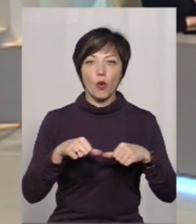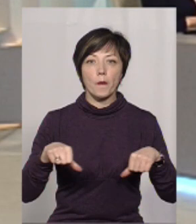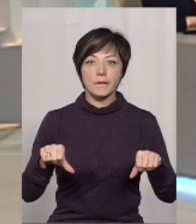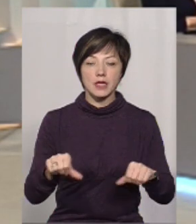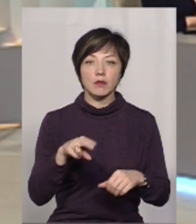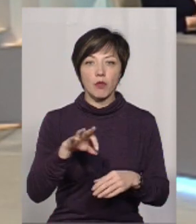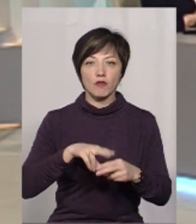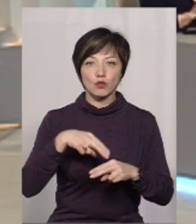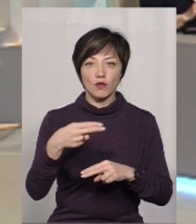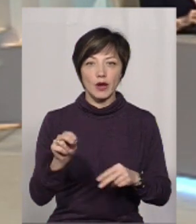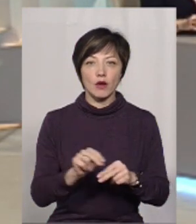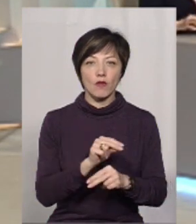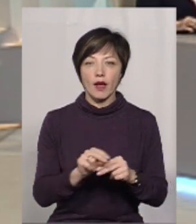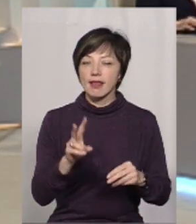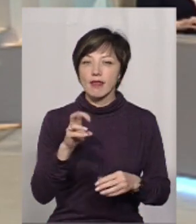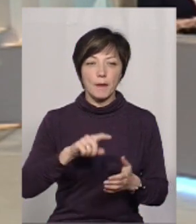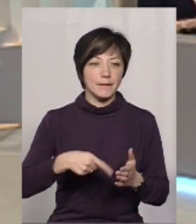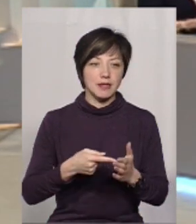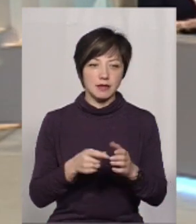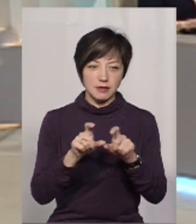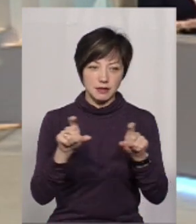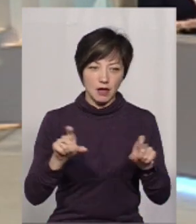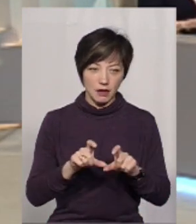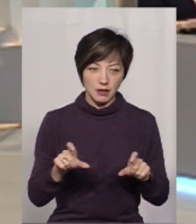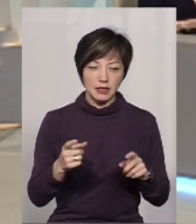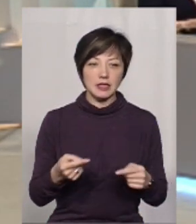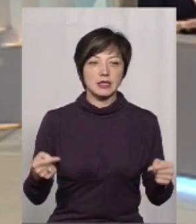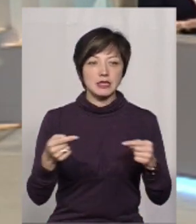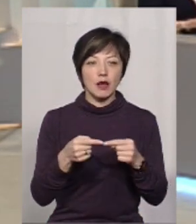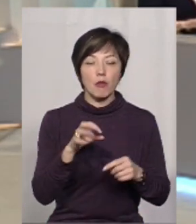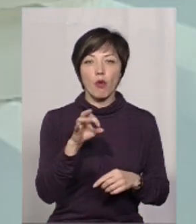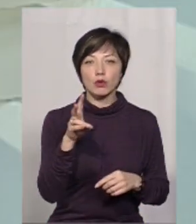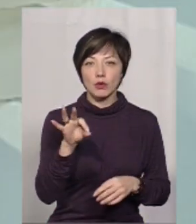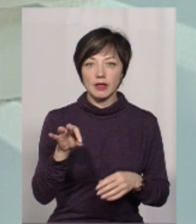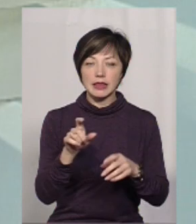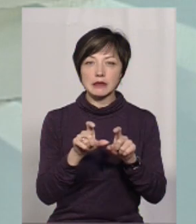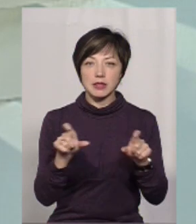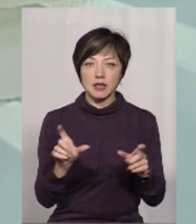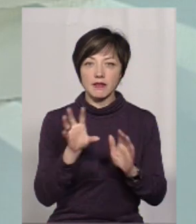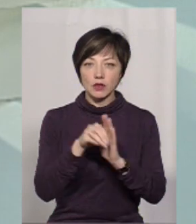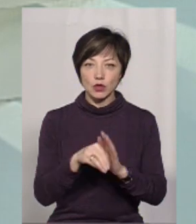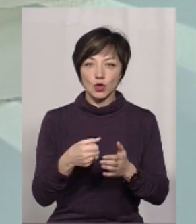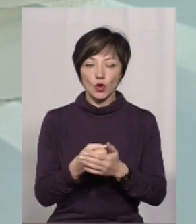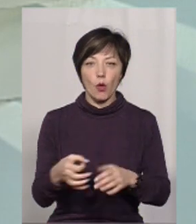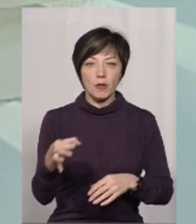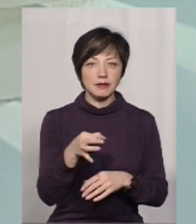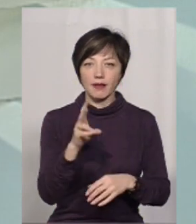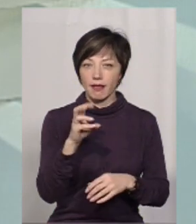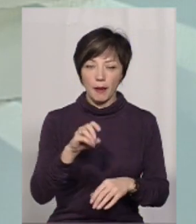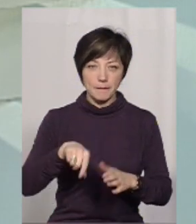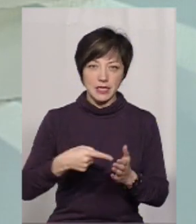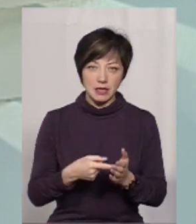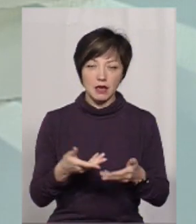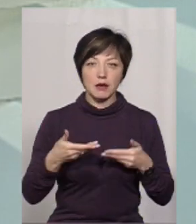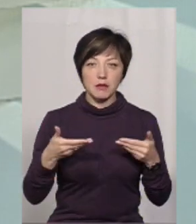по відшкодуванню лікування в неміських комунальних заходах. От саме онкодиспансер відноситься до обласних, тобто неміських,